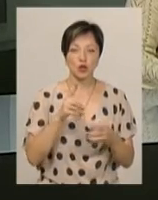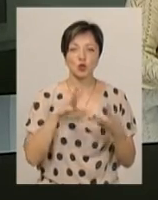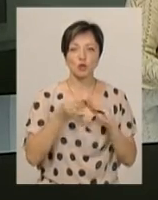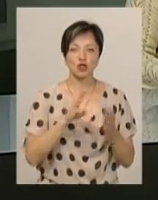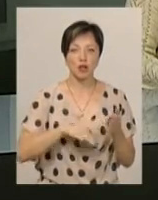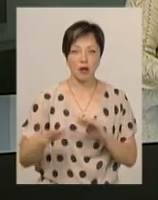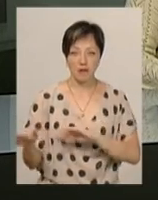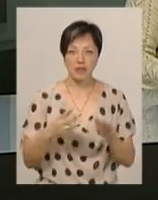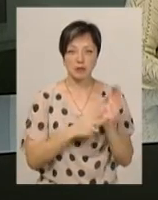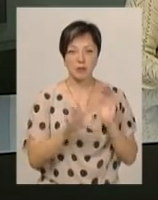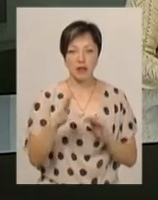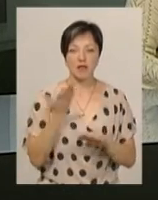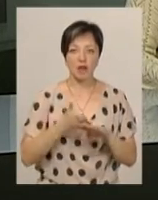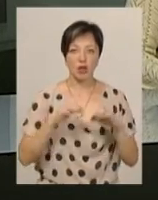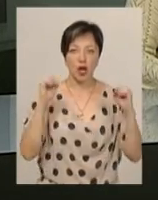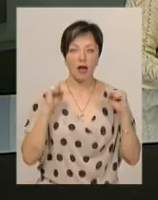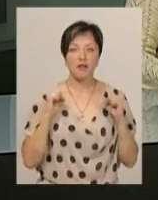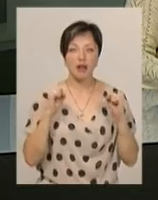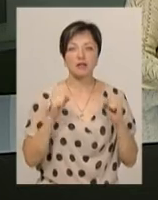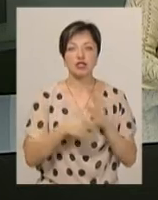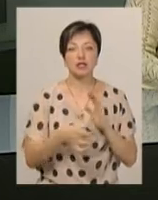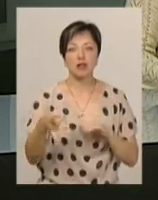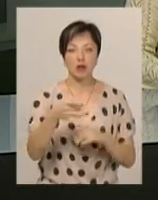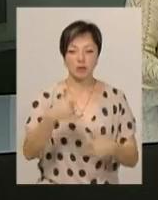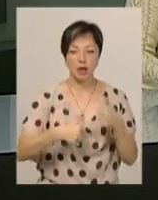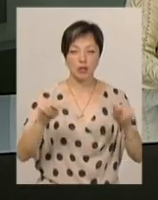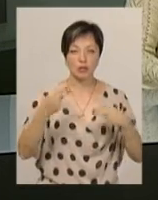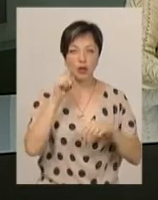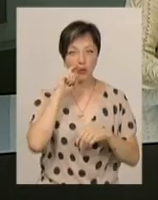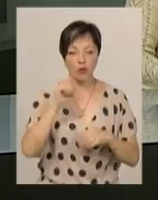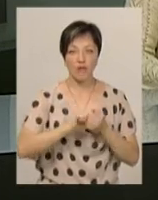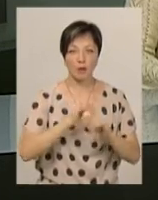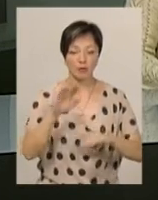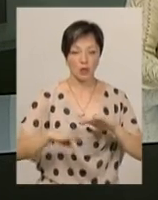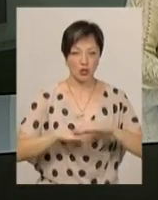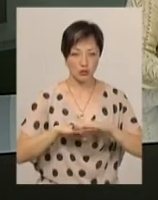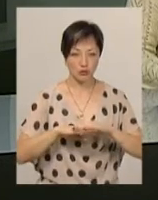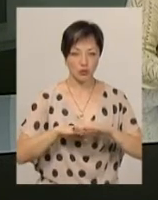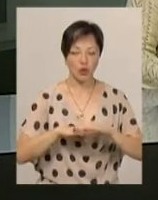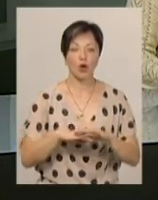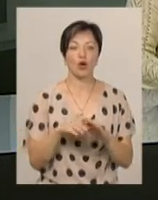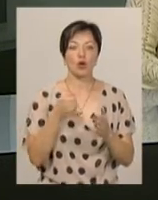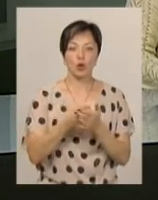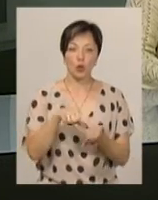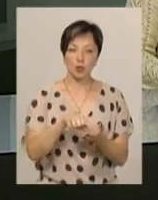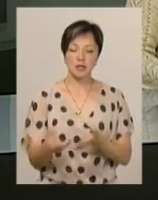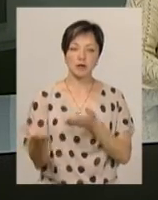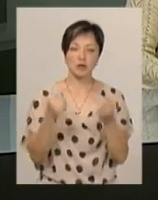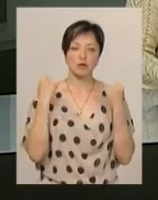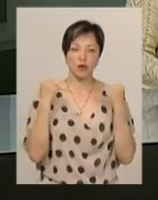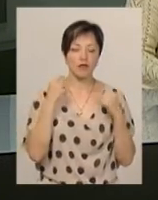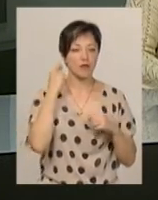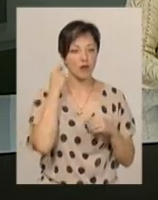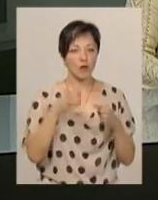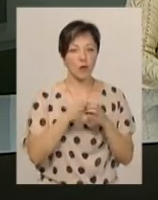75 важкоатлетів з шести районів Хмельничини змагалися на чемпіонаті області в Кам'янці-Подільському. До участі запрошували спортсменів